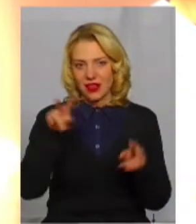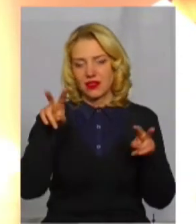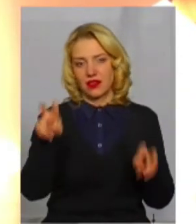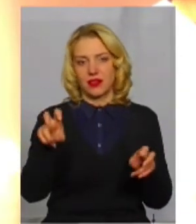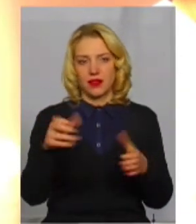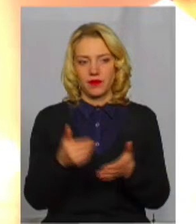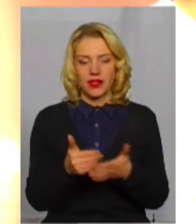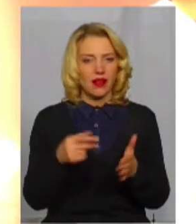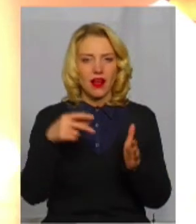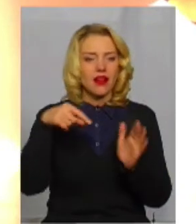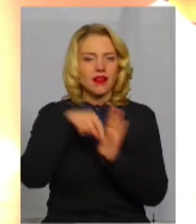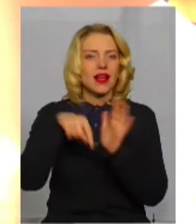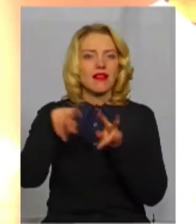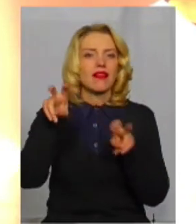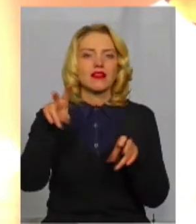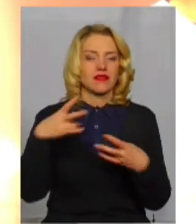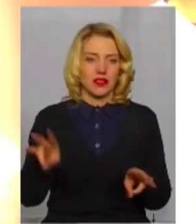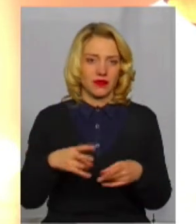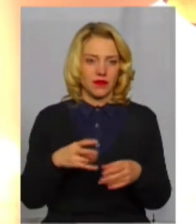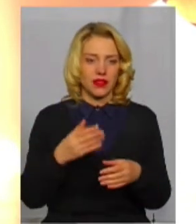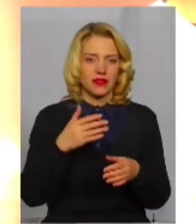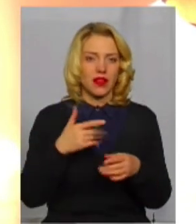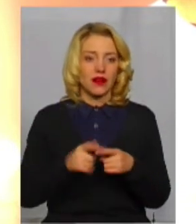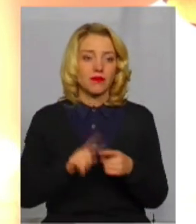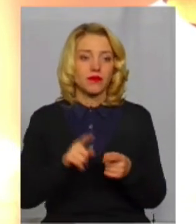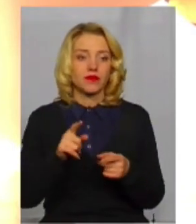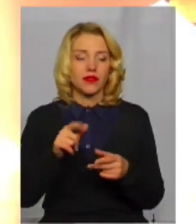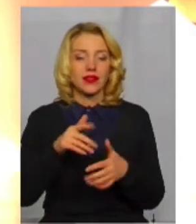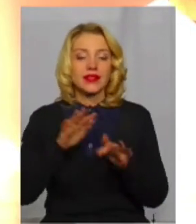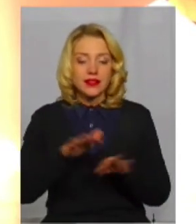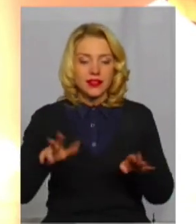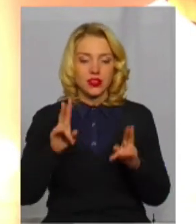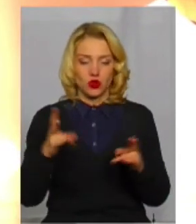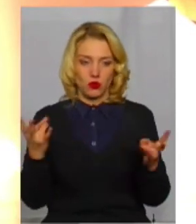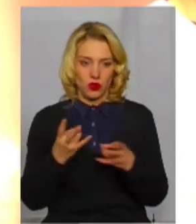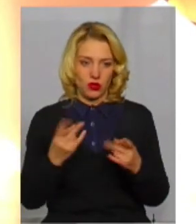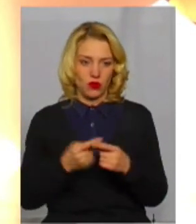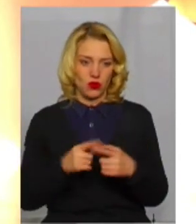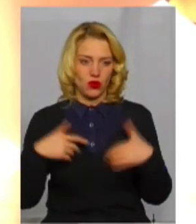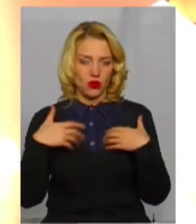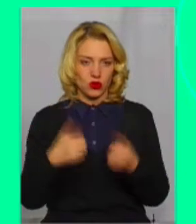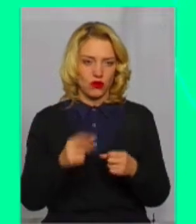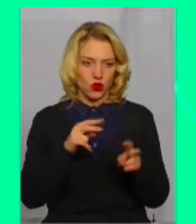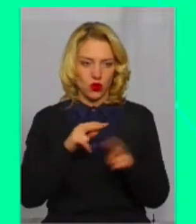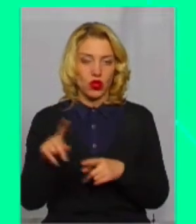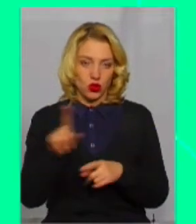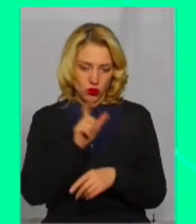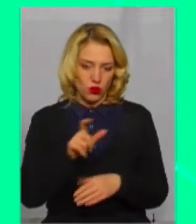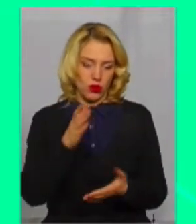справа. Просто щоб залишилися ті діти, потребують цього оздоровлення і догляду, і відповідно люди мали роботу.